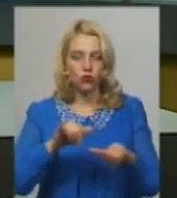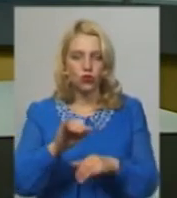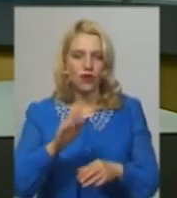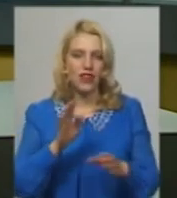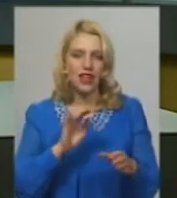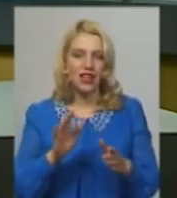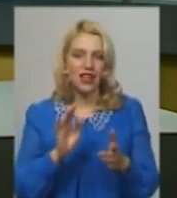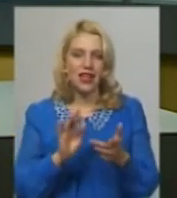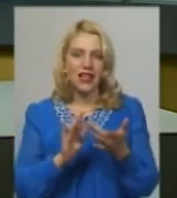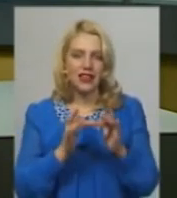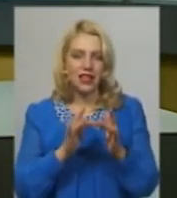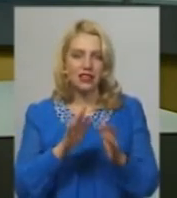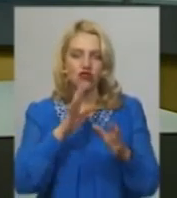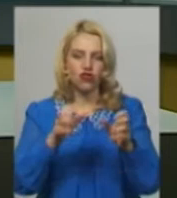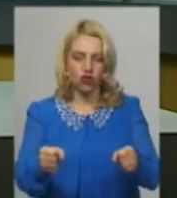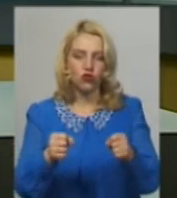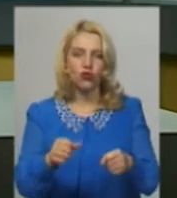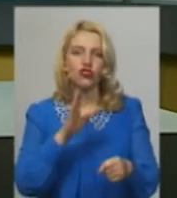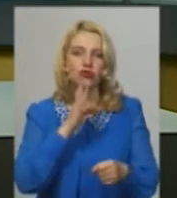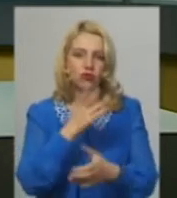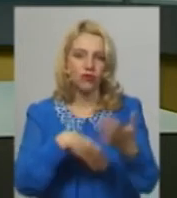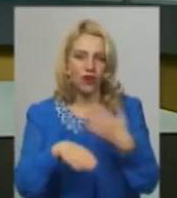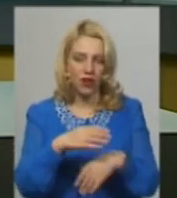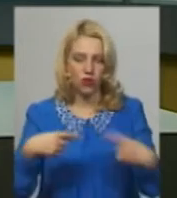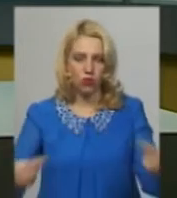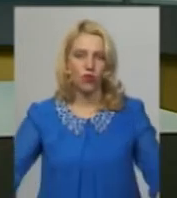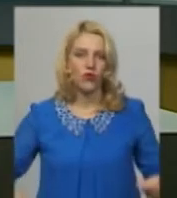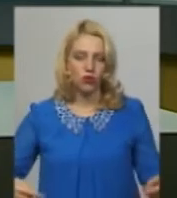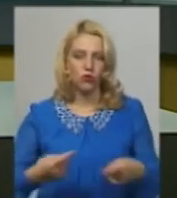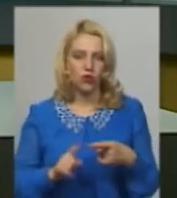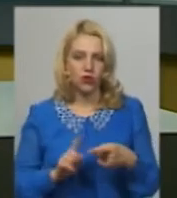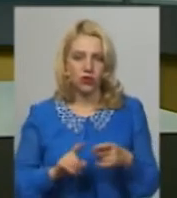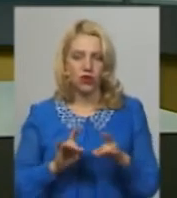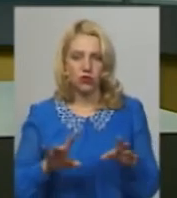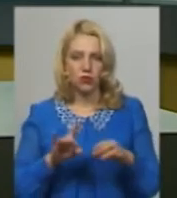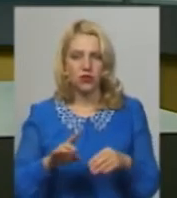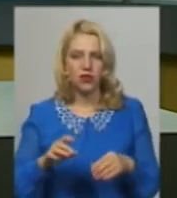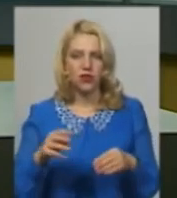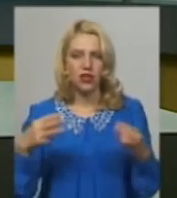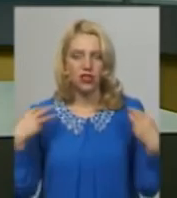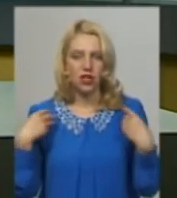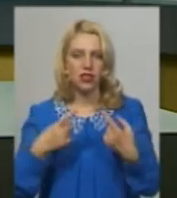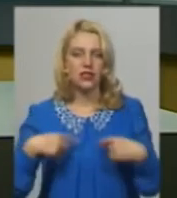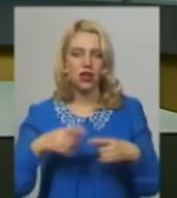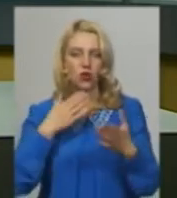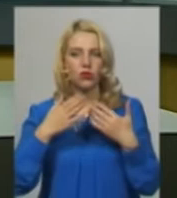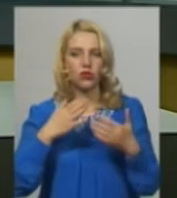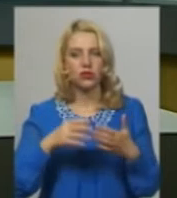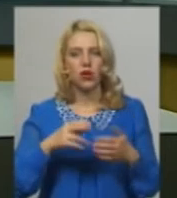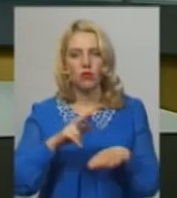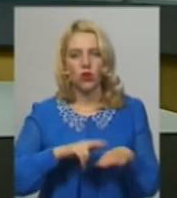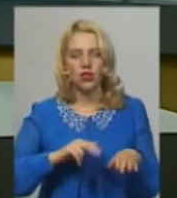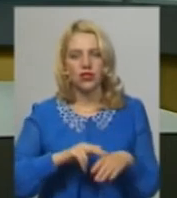штурхи та трясе жінку від валідному візку. Про це кореспонденту Суспільного сказала начальниця сектору комунікації поліції